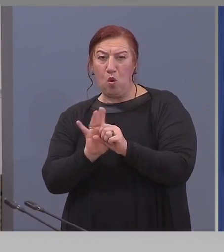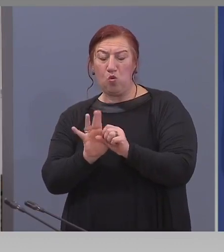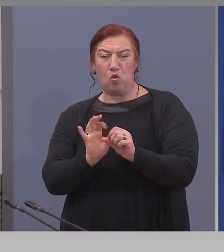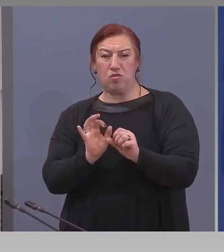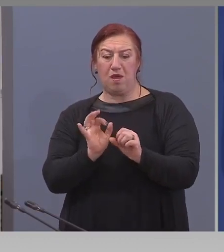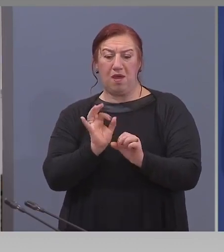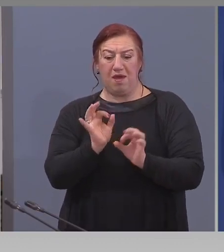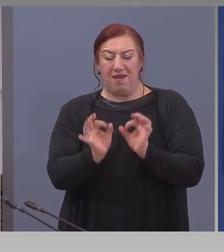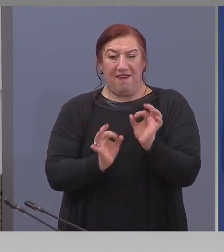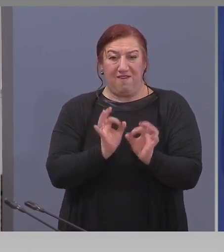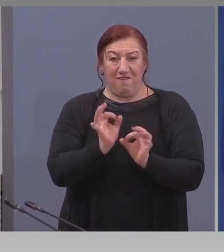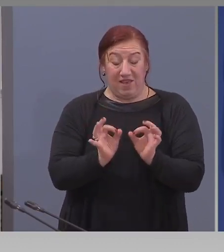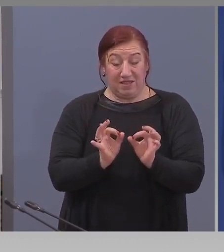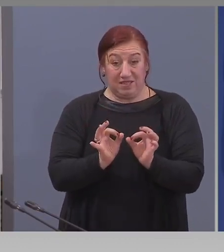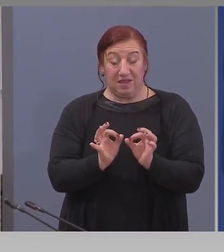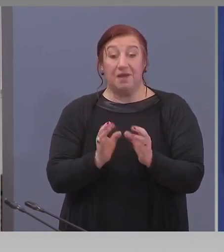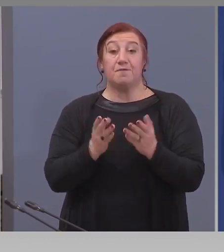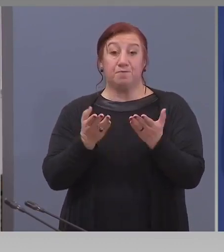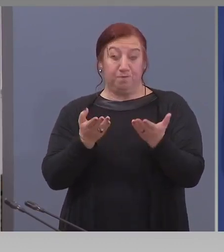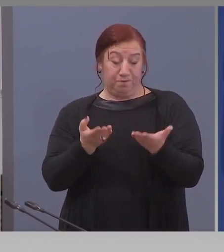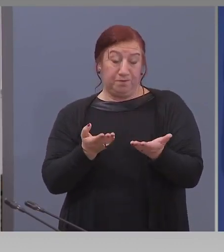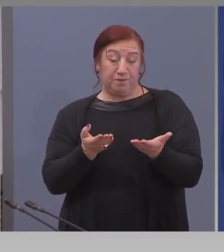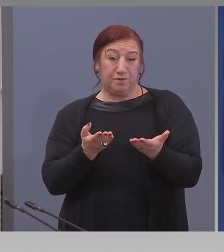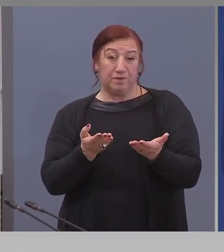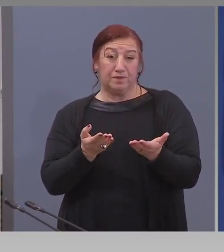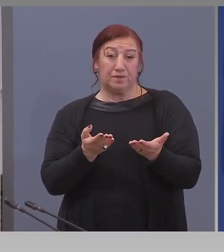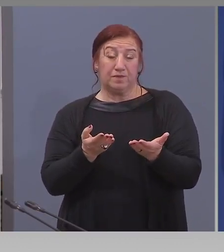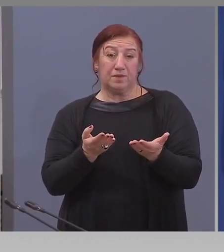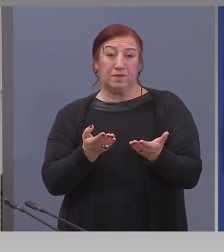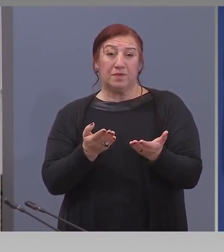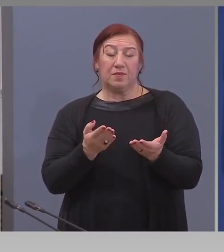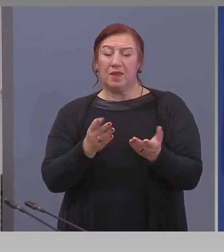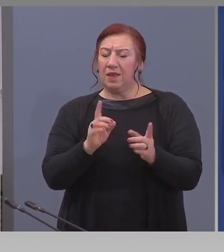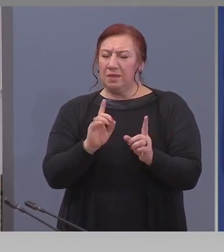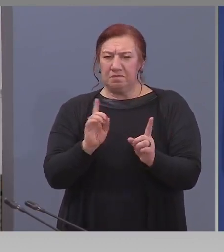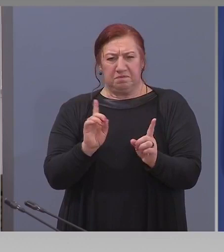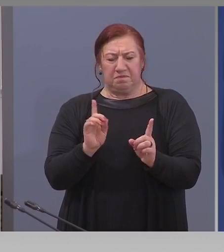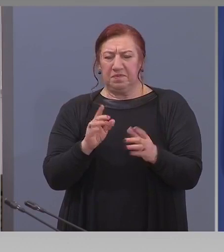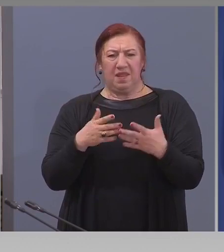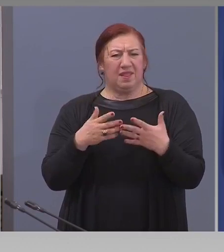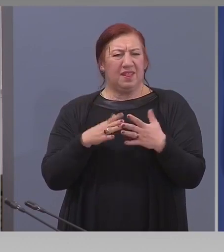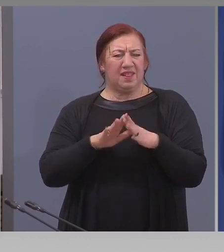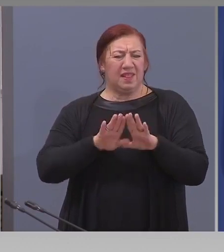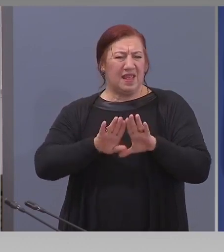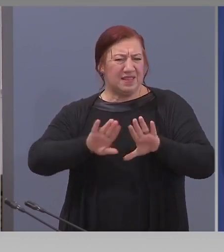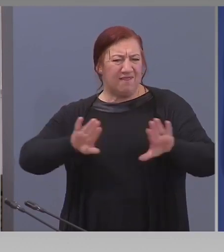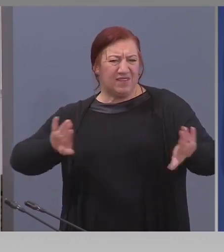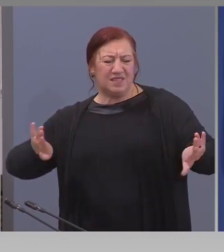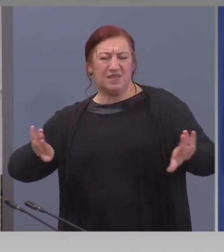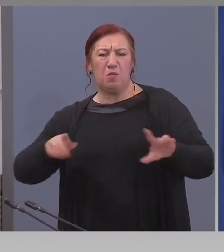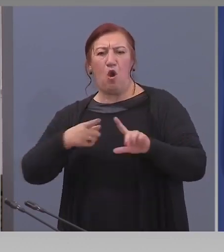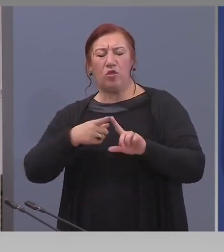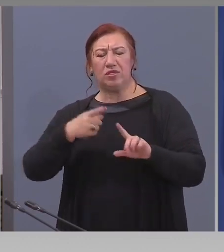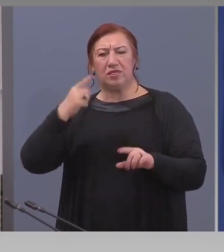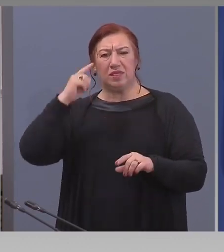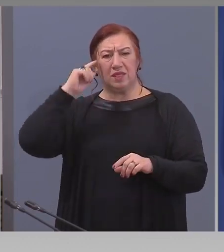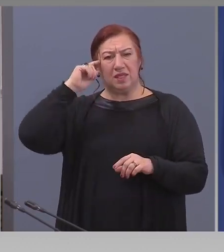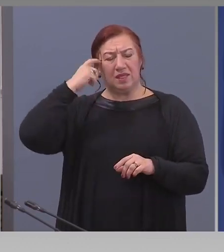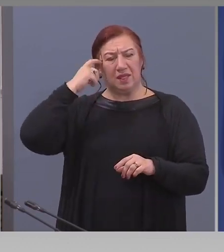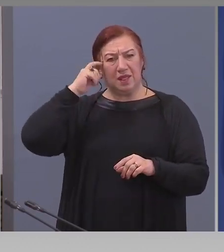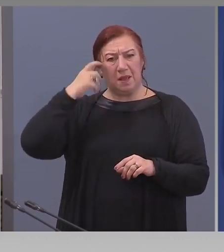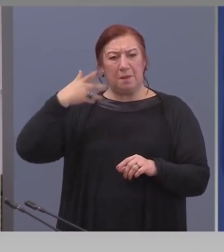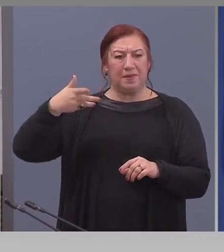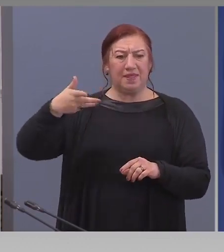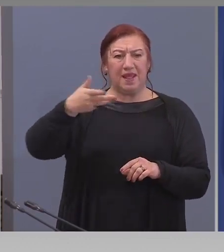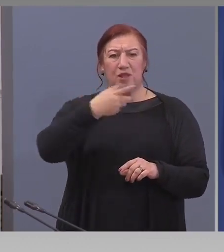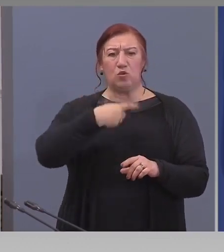инфекция. и всъщност, независимо от мнението на кризисния